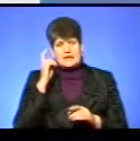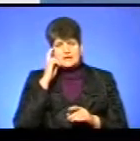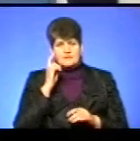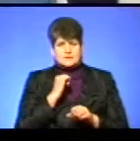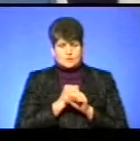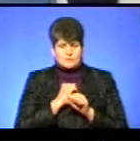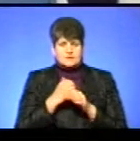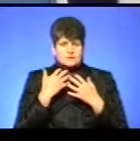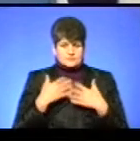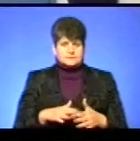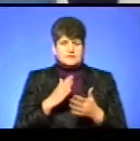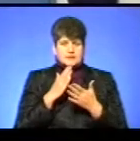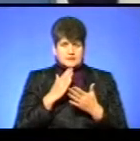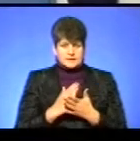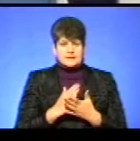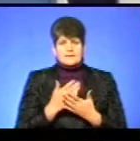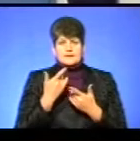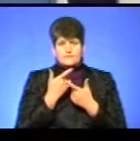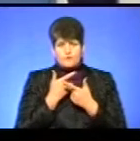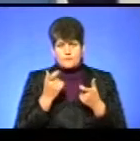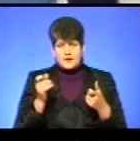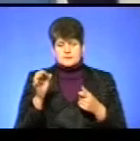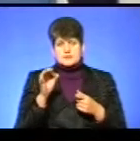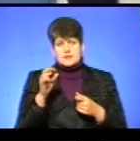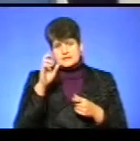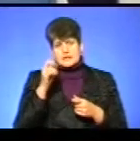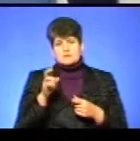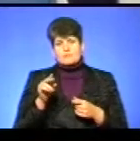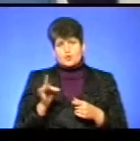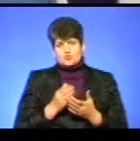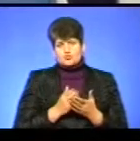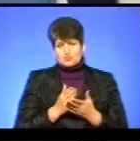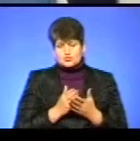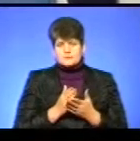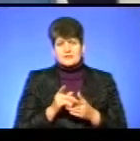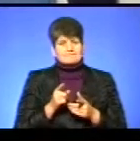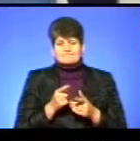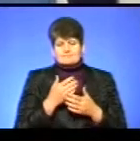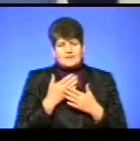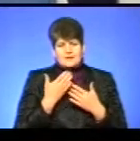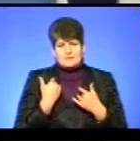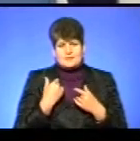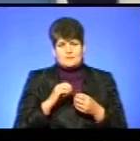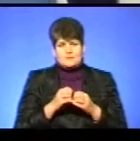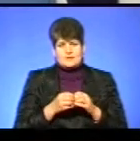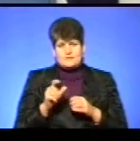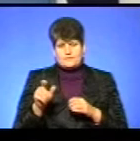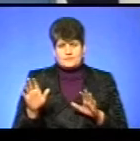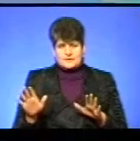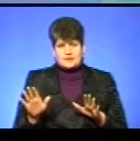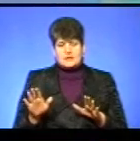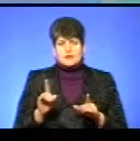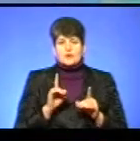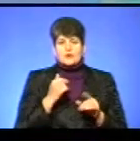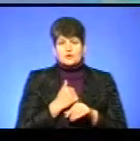лабораторії за інформацією Держпродспложивслужби, тобто немає. Зараз одно єдине, що, не дай Бог, якщо